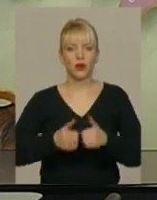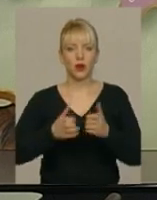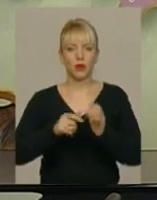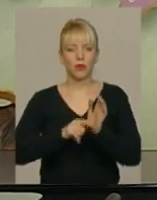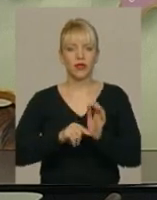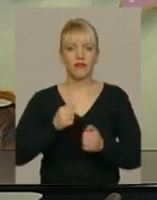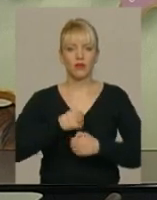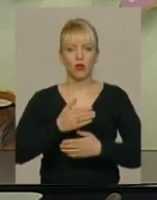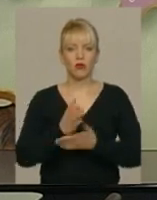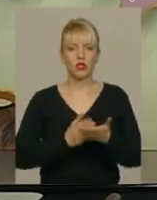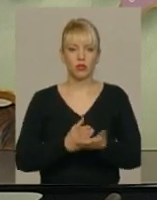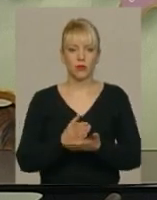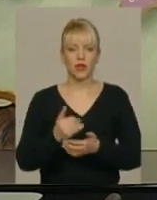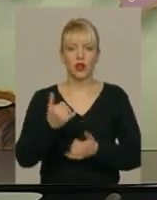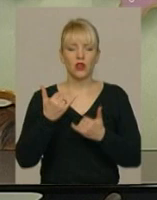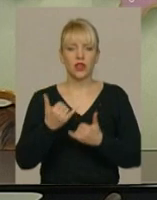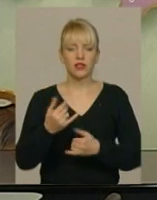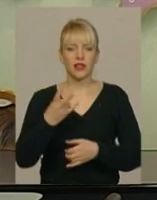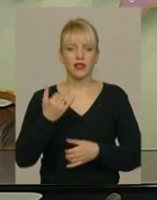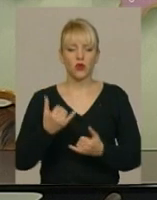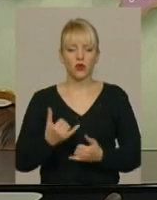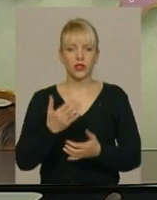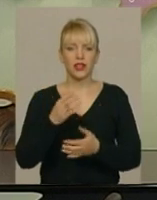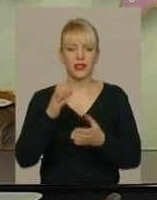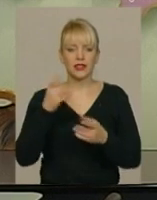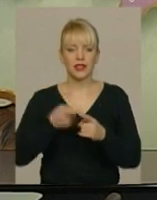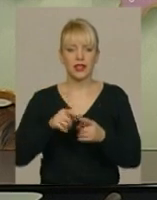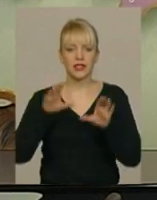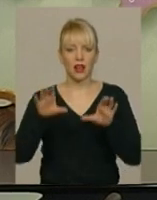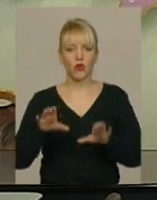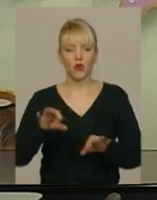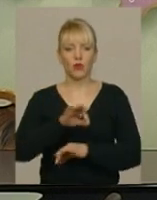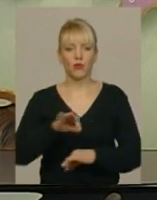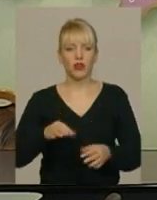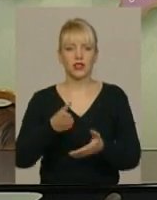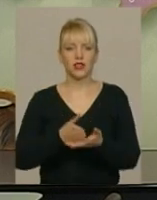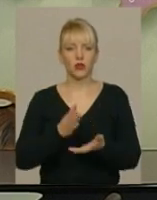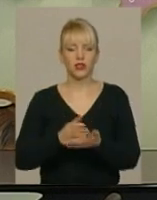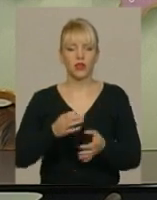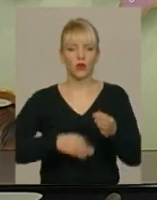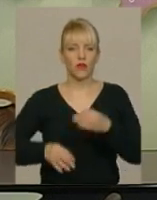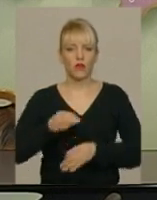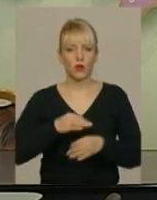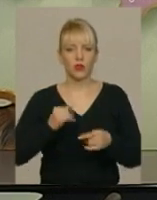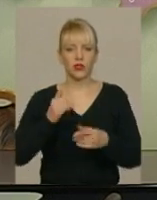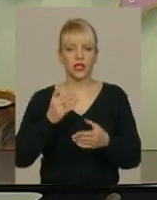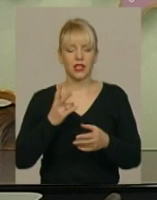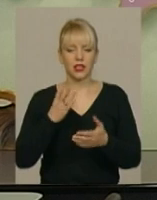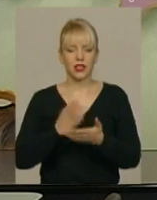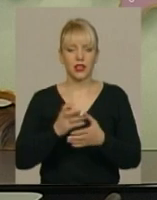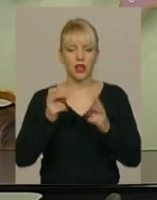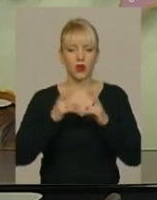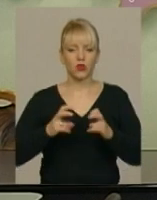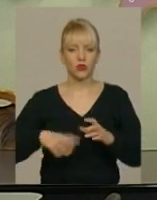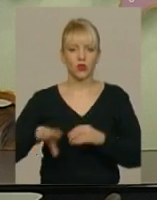військовослужбовцям. На сьогодні даний законопроект обговорюється і знаходиться на розгляді